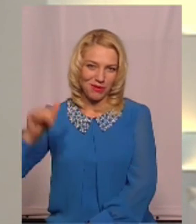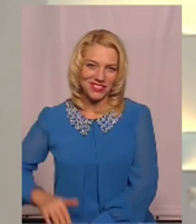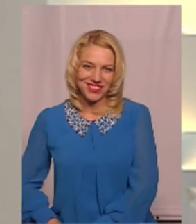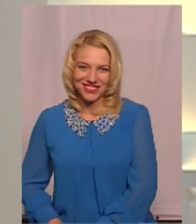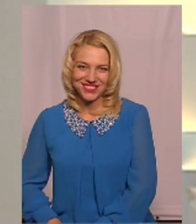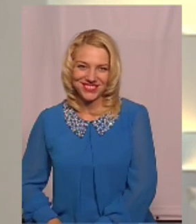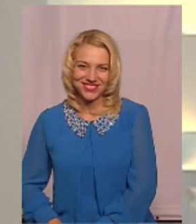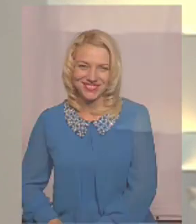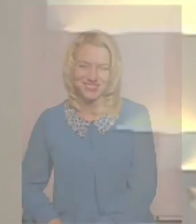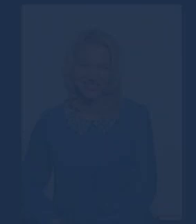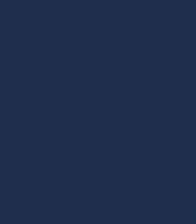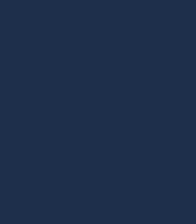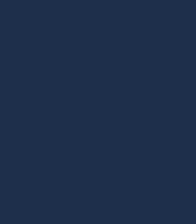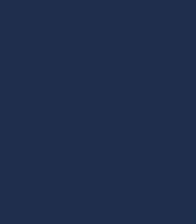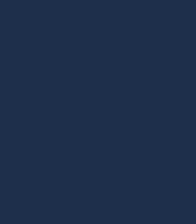темі дня.